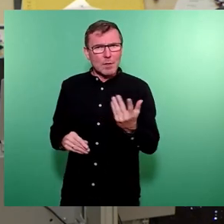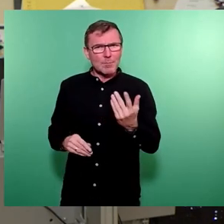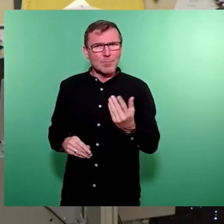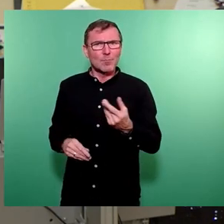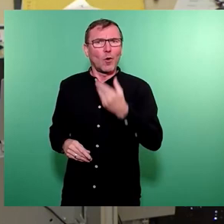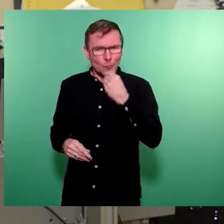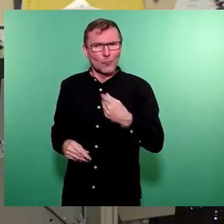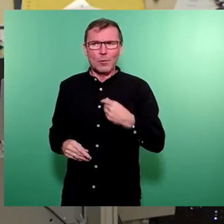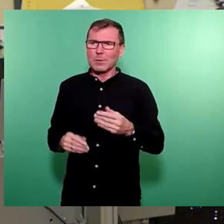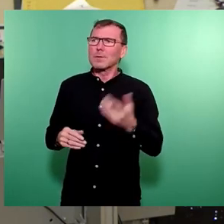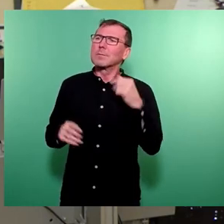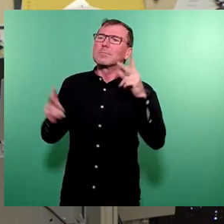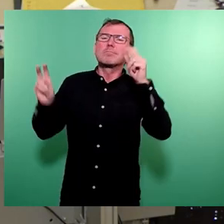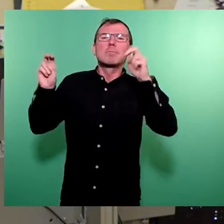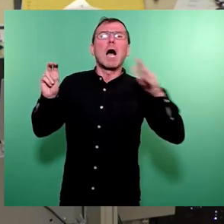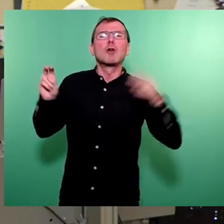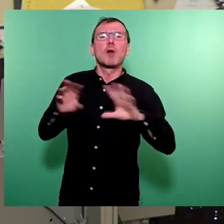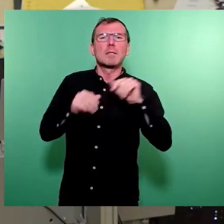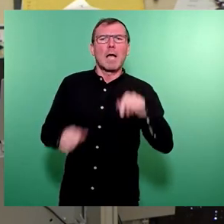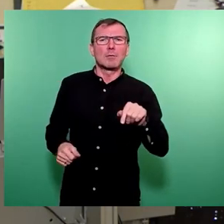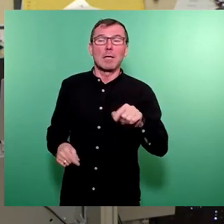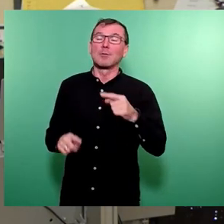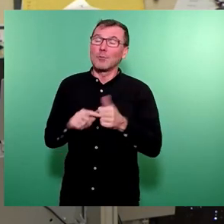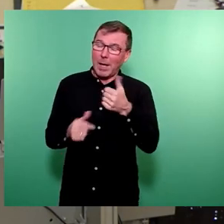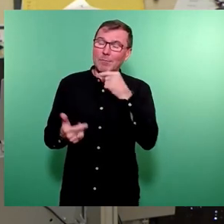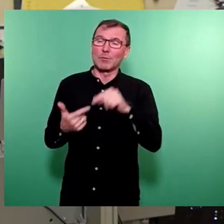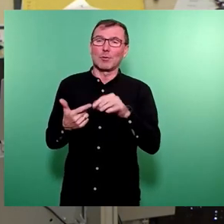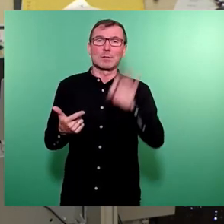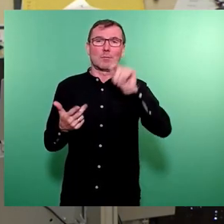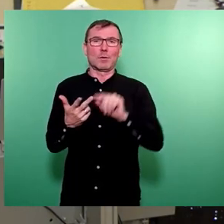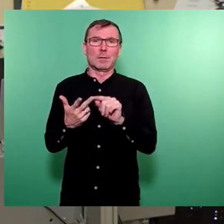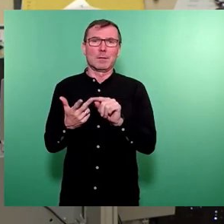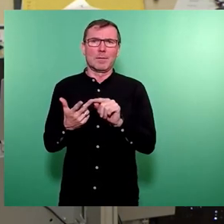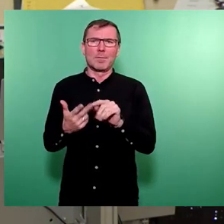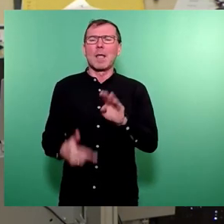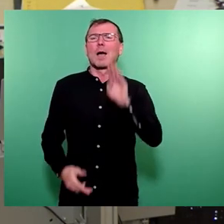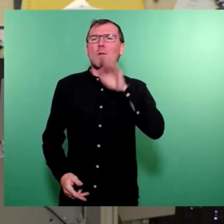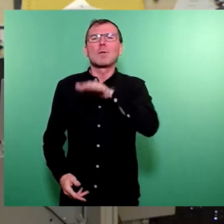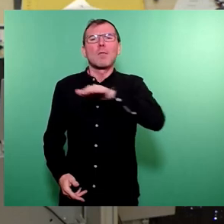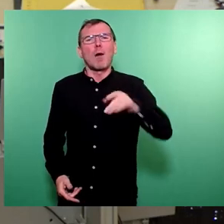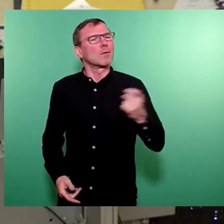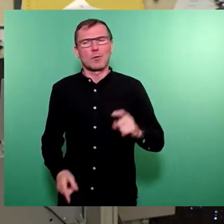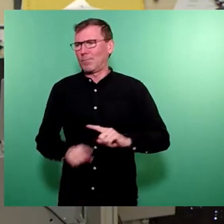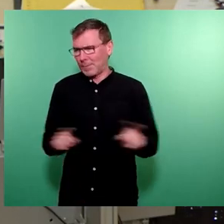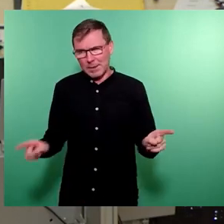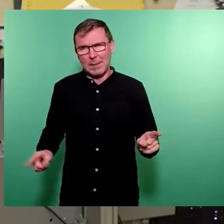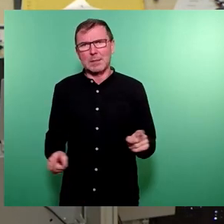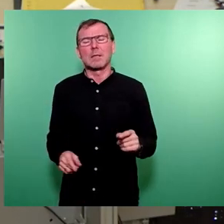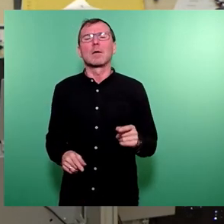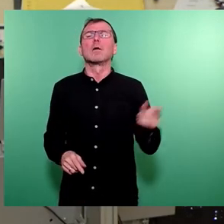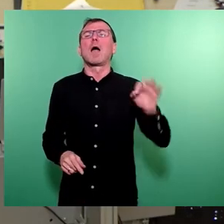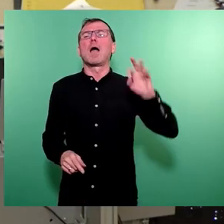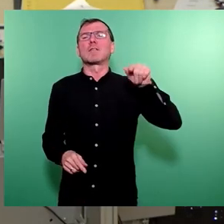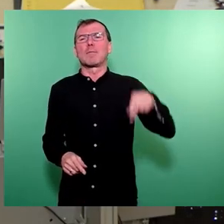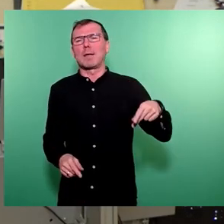Schattenhaushalt, ne? Aber wir haben noch was Schönes. Sie haben alle gesagt, Bewohnerparken kommt, das ist Verdienst. Der FDP wurde gesagt, nee, nee,